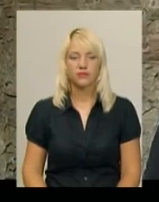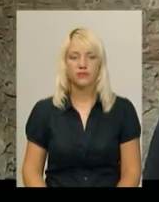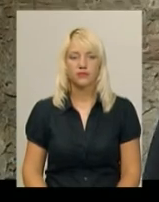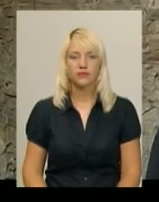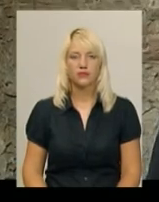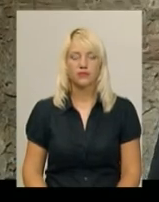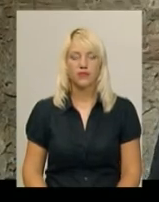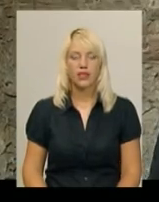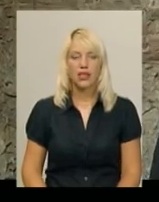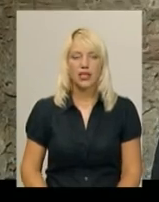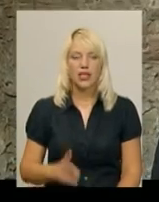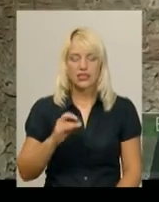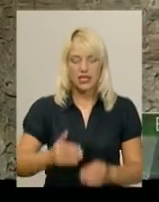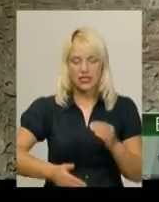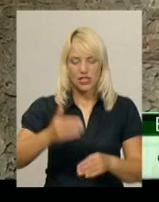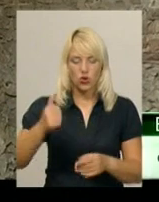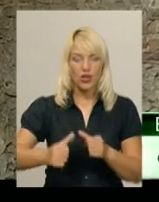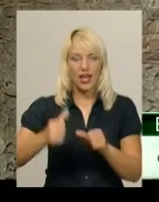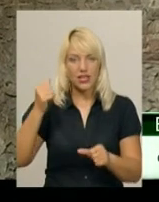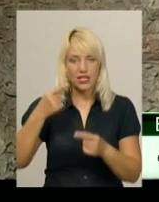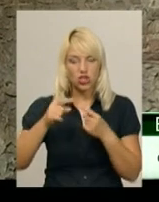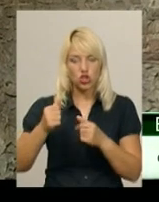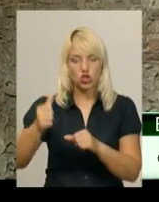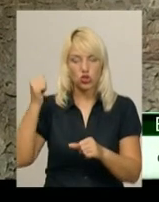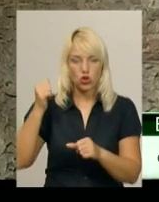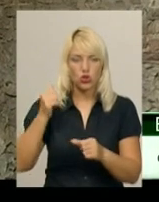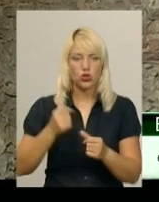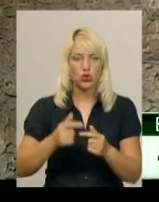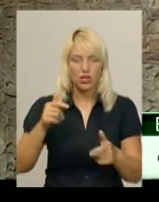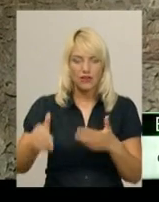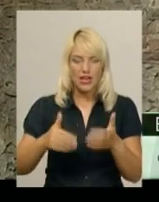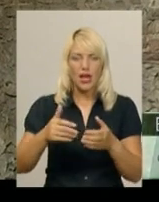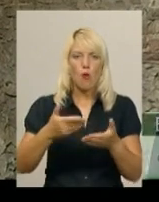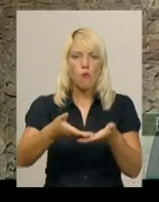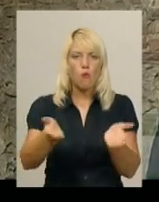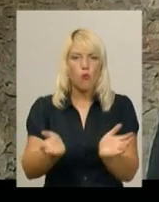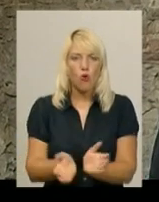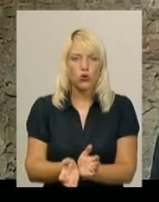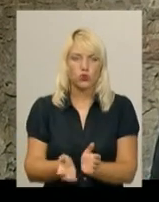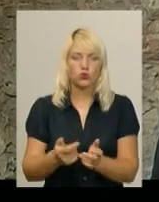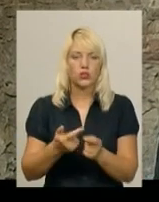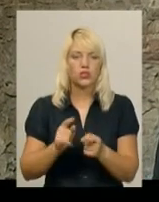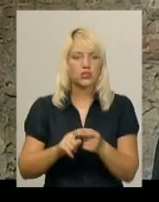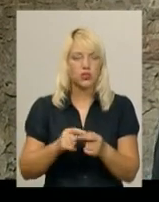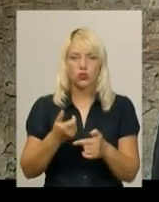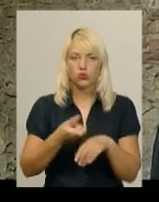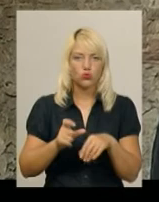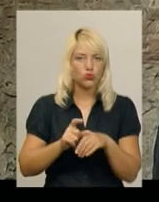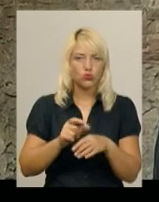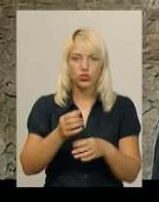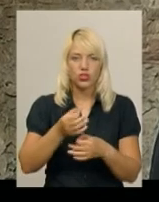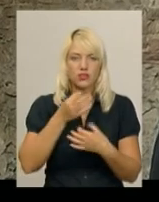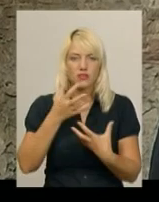За стіною з іншої сторони фортеці ми відкупали глиняний різний посуд. Також там порцеляна була. І це дуже захоплююче.